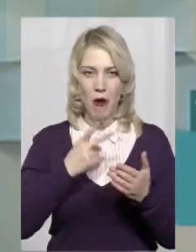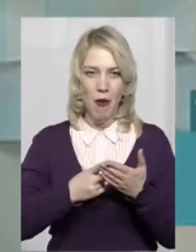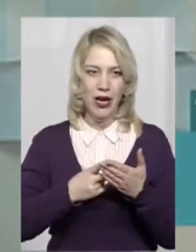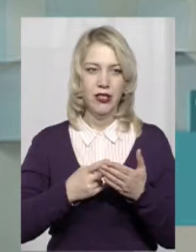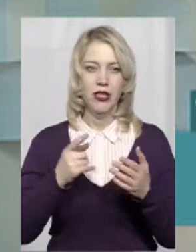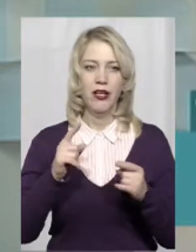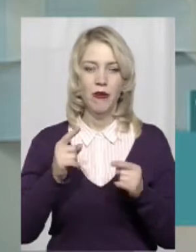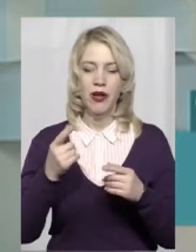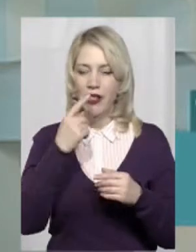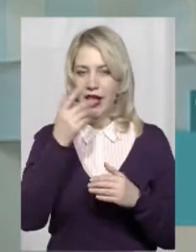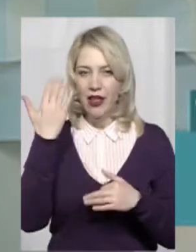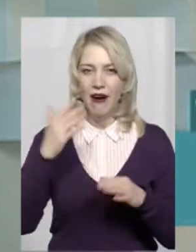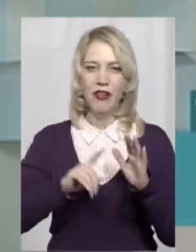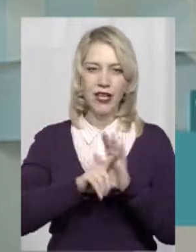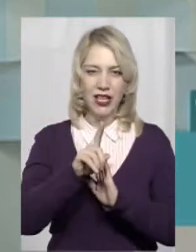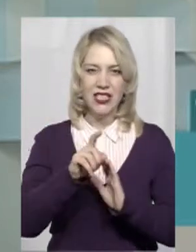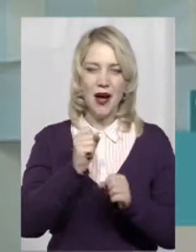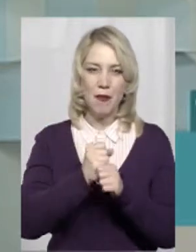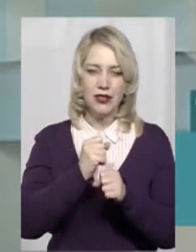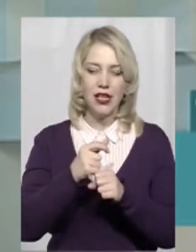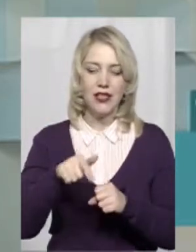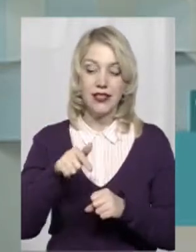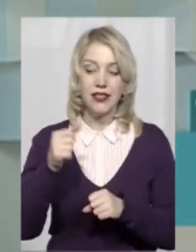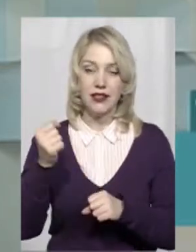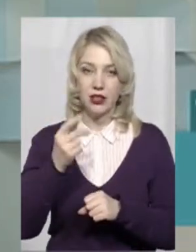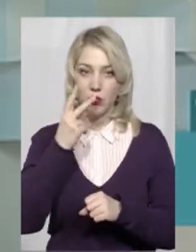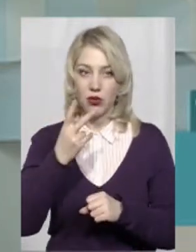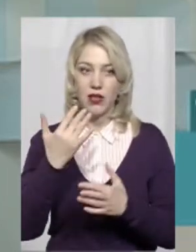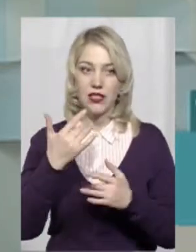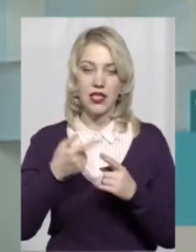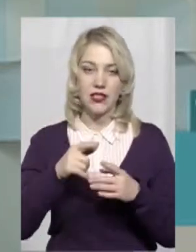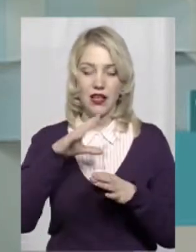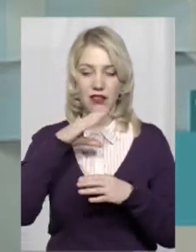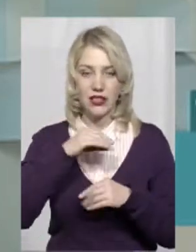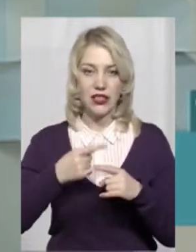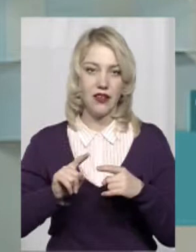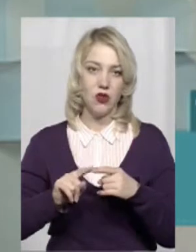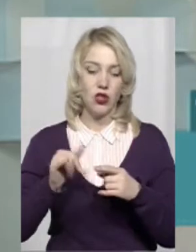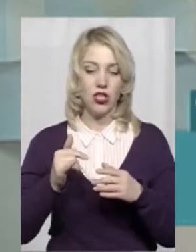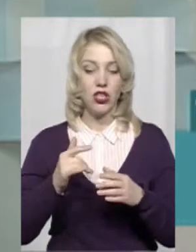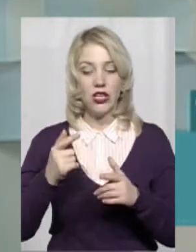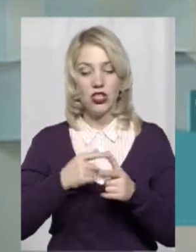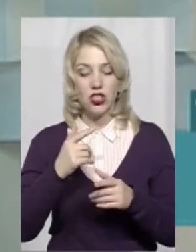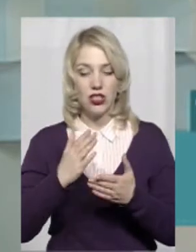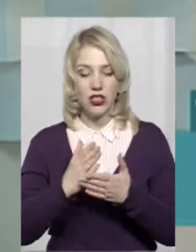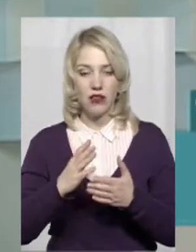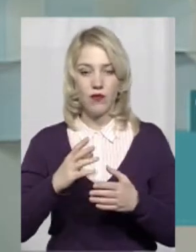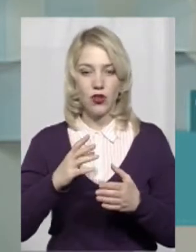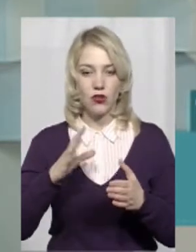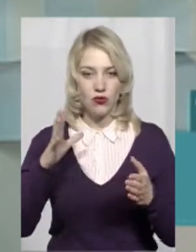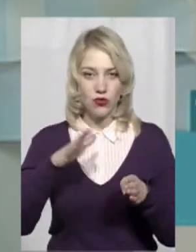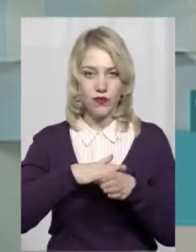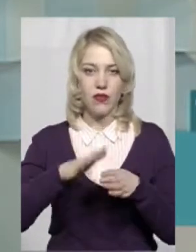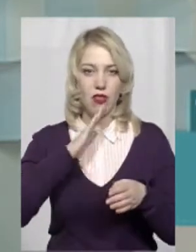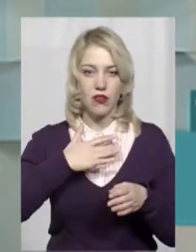тому що ми його тільки недавно запустили, і наприкінці тижня подивимося, наскільки це ефективно, чи досягнули ми своєї головної мети, щоб люди дивились саме на